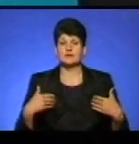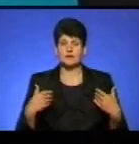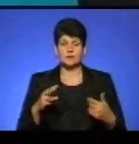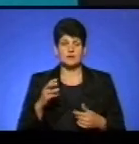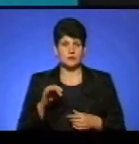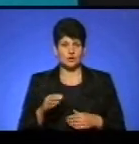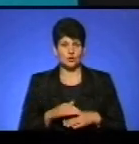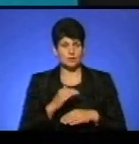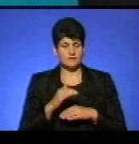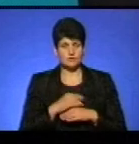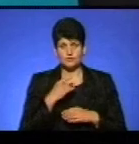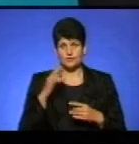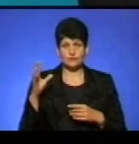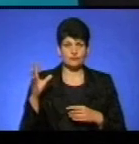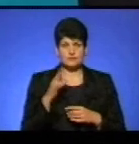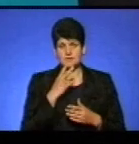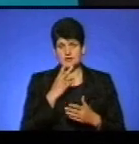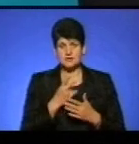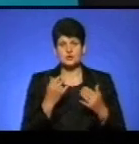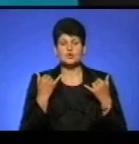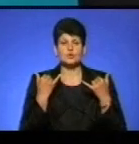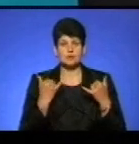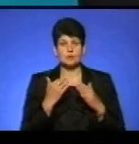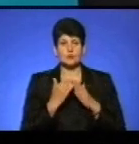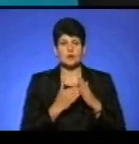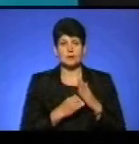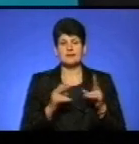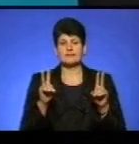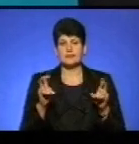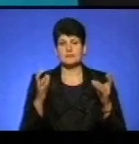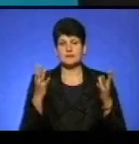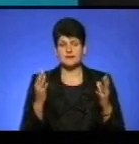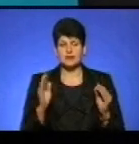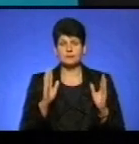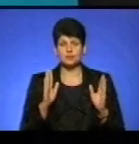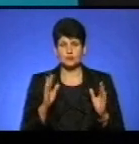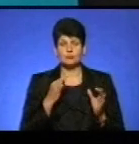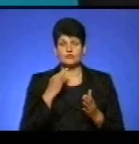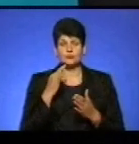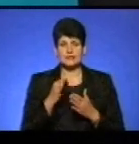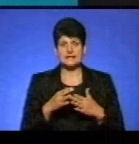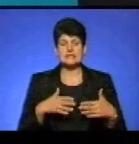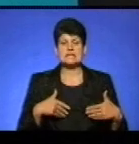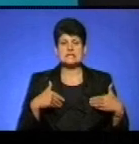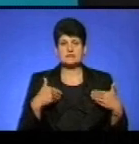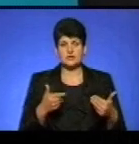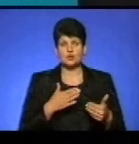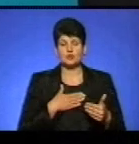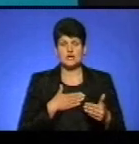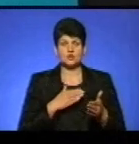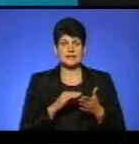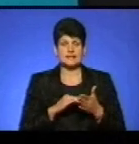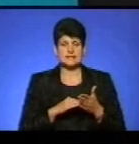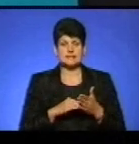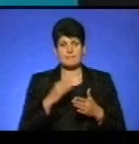Марії, та доброго вечора, кажу усім глядачам каналу ДТБ. Сьогодні у програмі тема дня будемо відповідати на звернення до нашої редакції